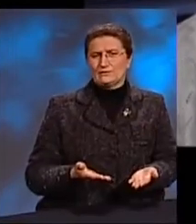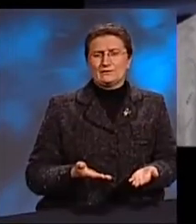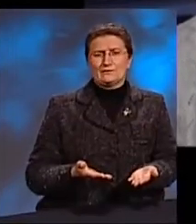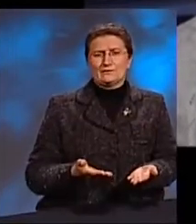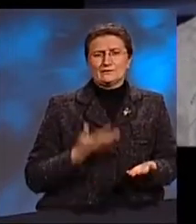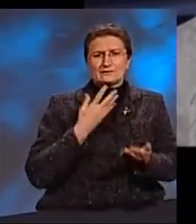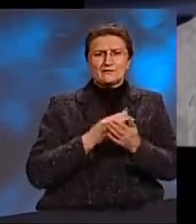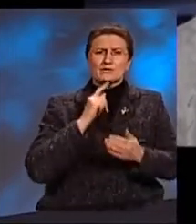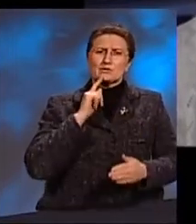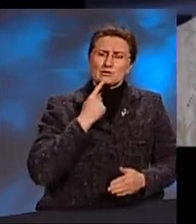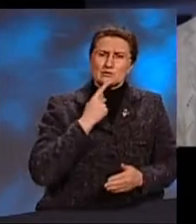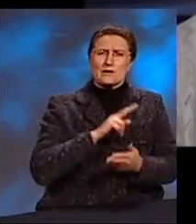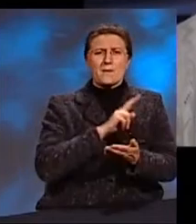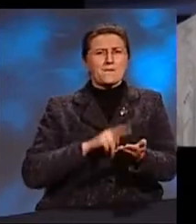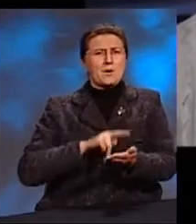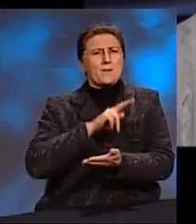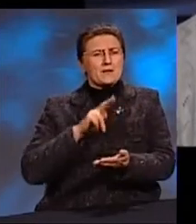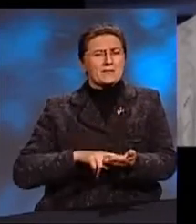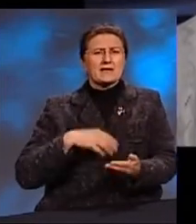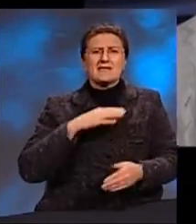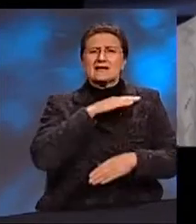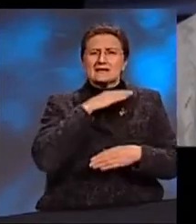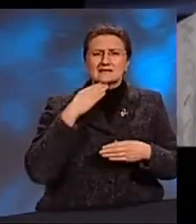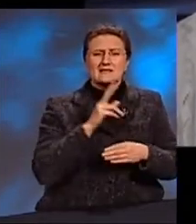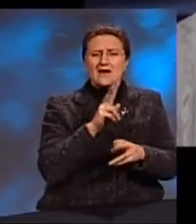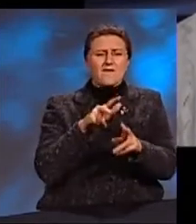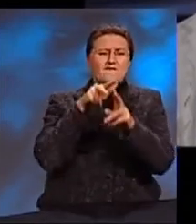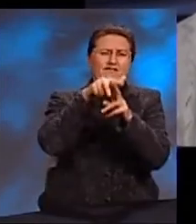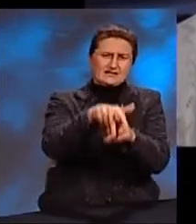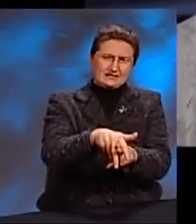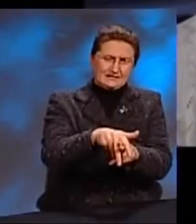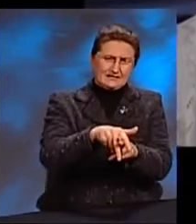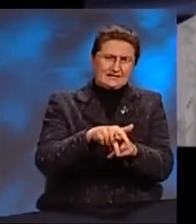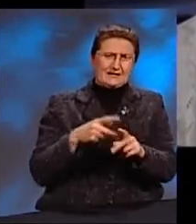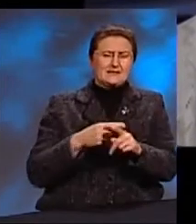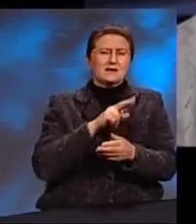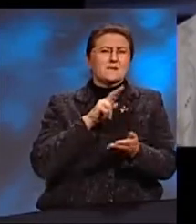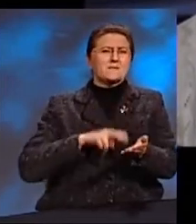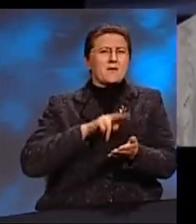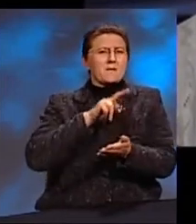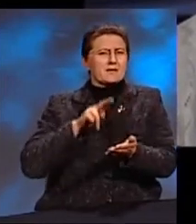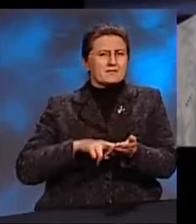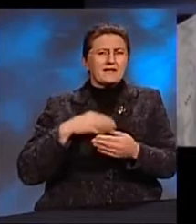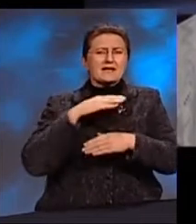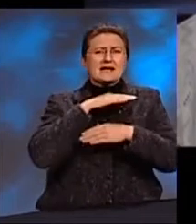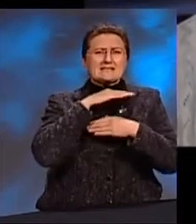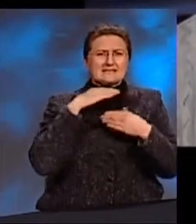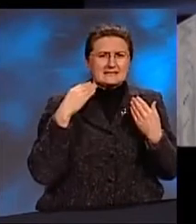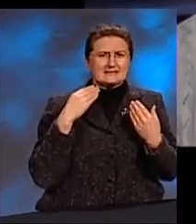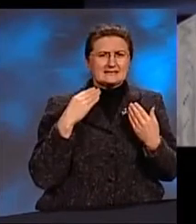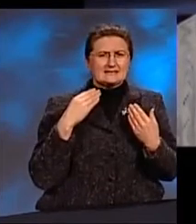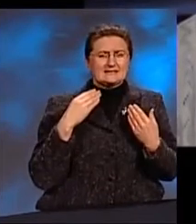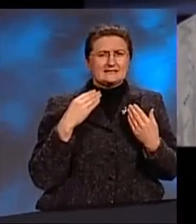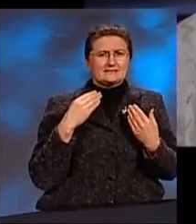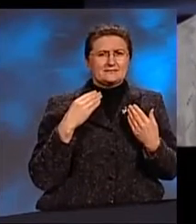Своими трудностями, проблемами Я не хотела ни на кого взваливать эти проблемы Потому что я не хотела их